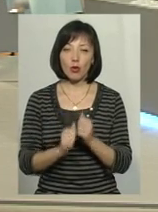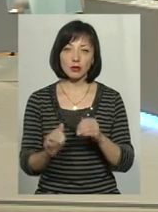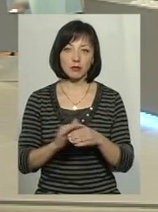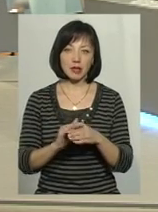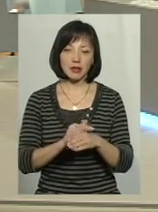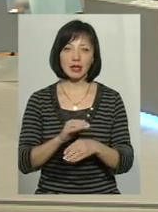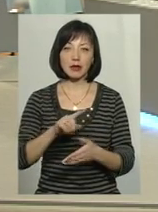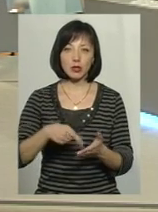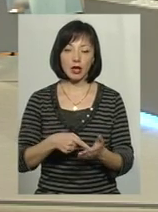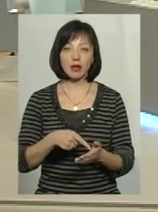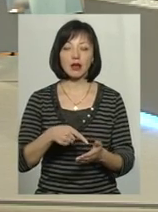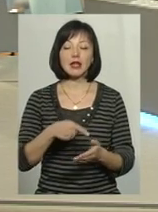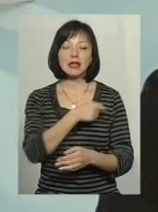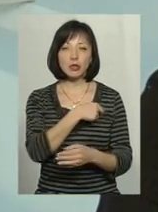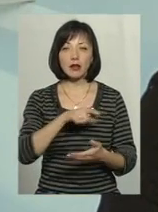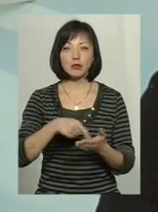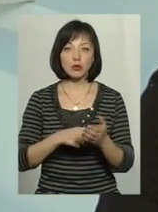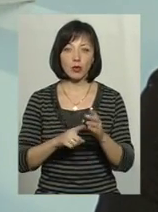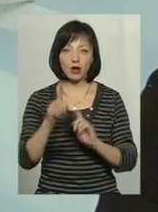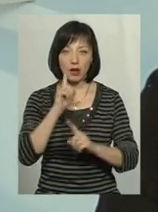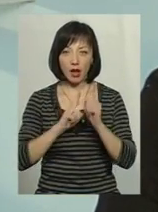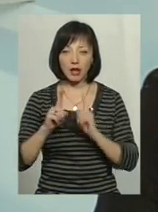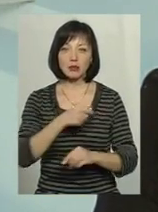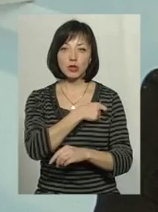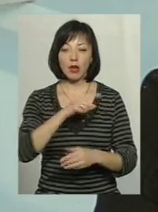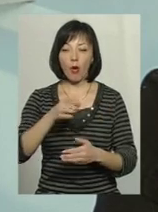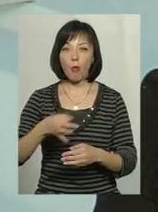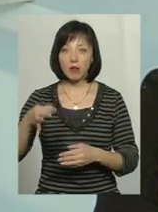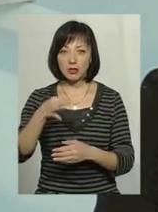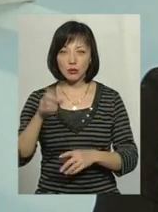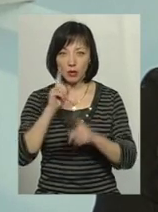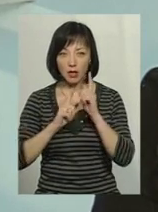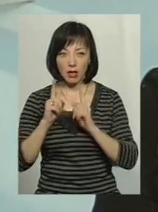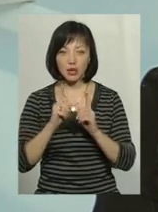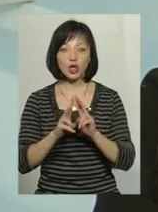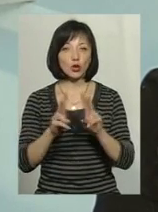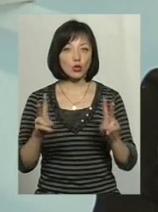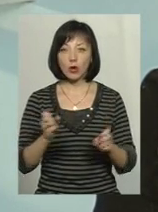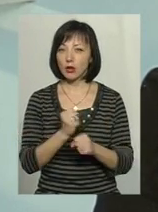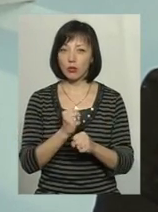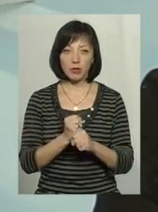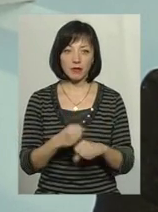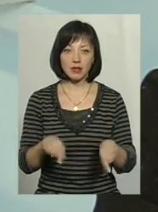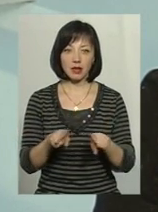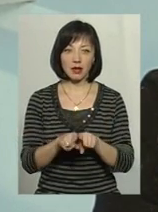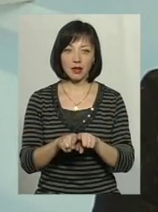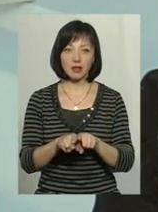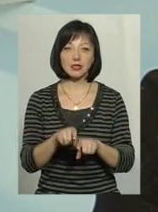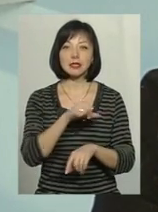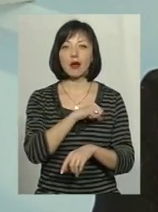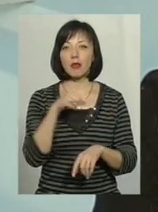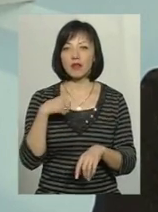депутатів міської ради, перевірила депутатів обласної ради, наскільки змогла. Ніхто не робив такий жест, ніхто